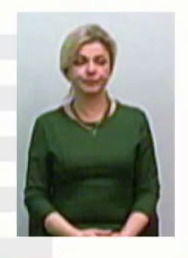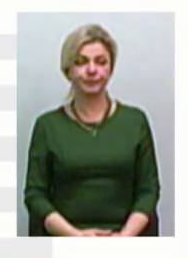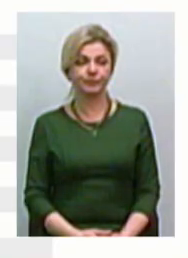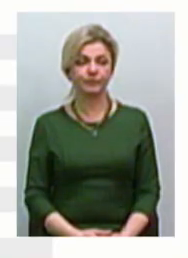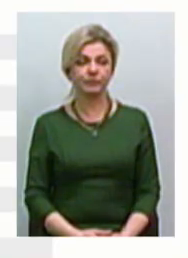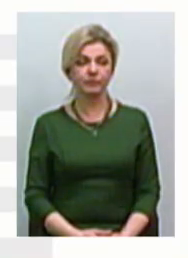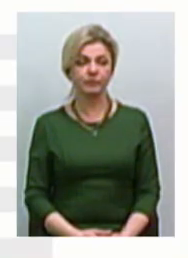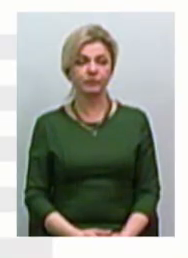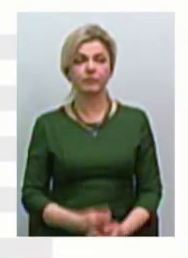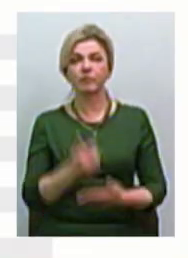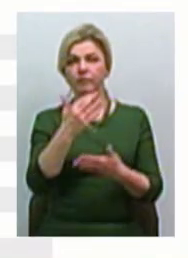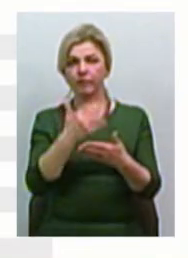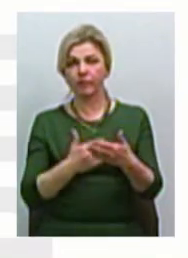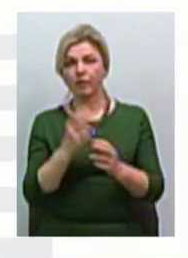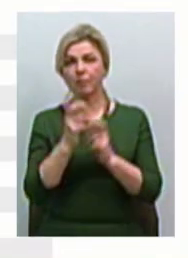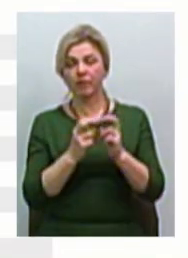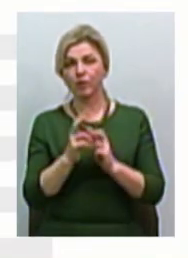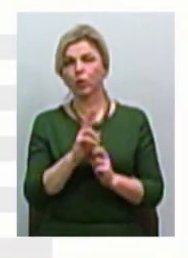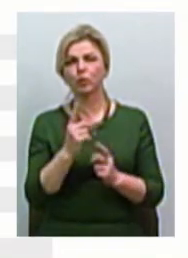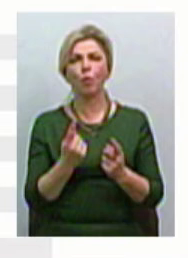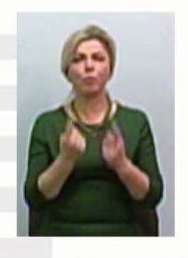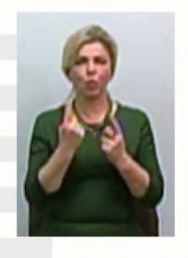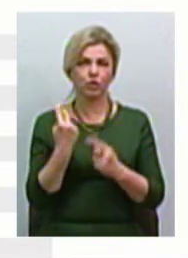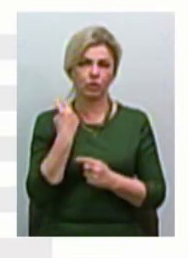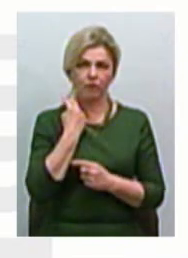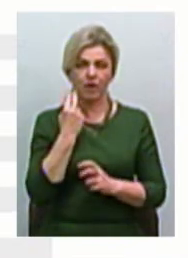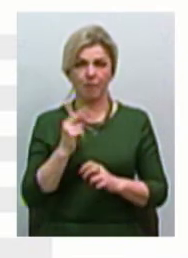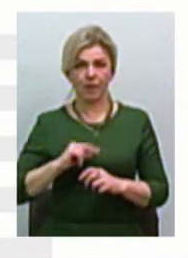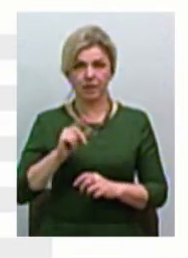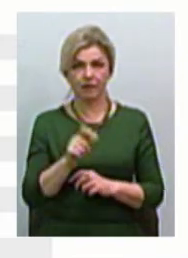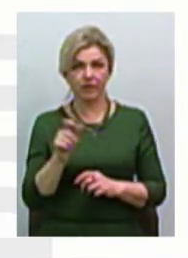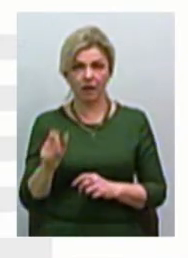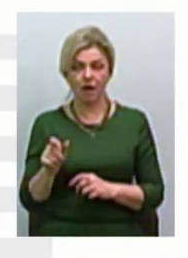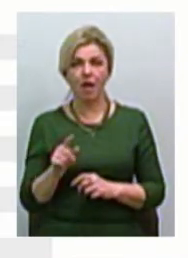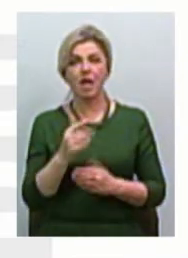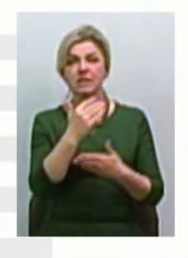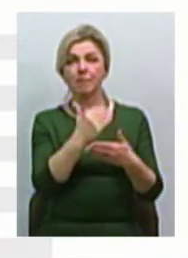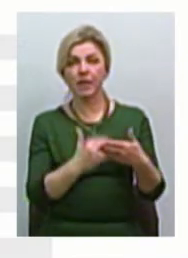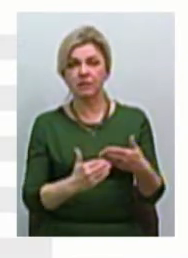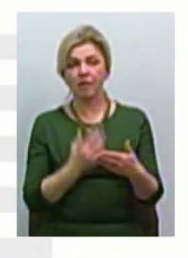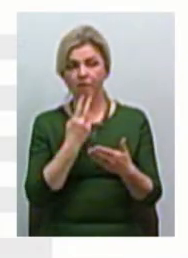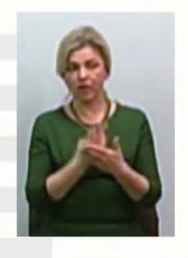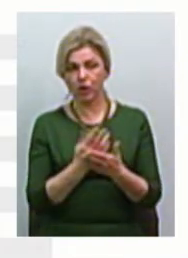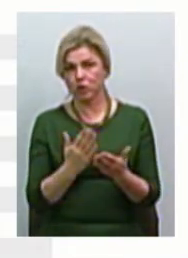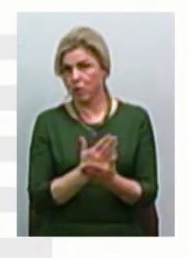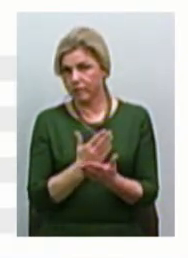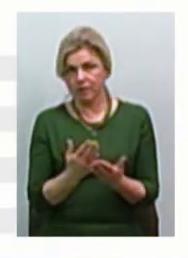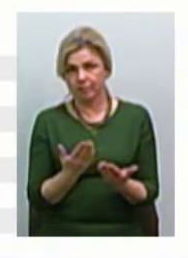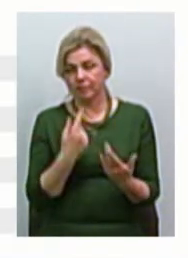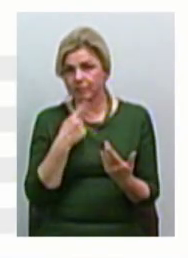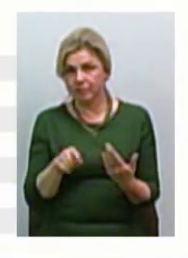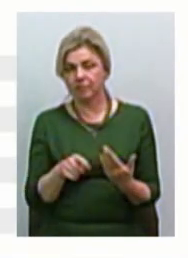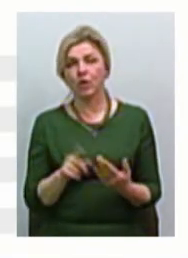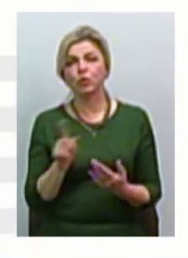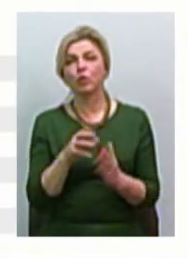У переліку підприємств, які найбільше завинили своїм працівникам, є такі, що в цьому списку виглядають зовсім нелогічно. Ті, які